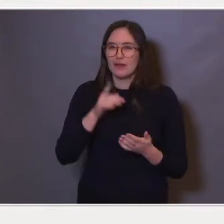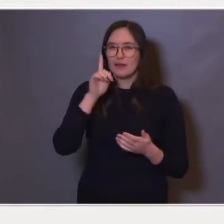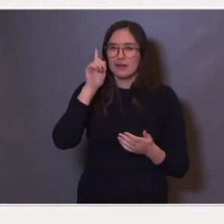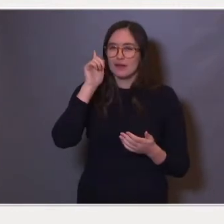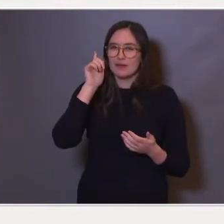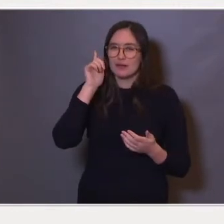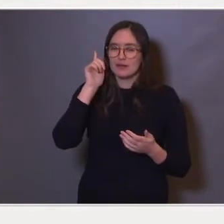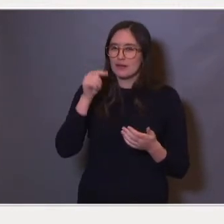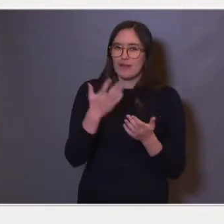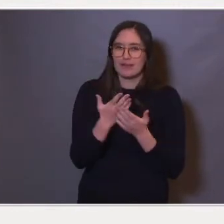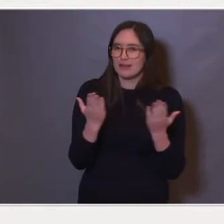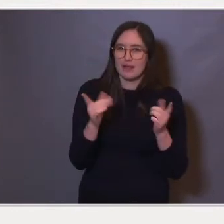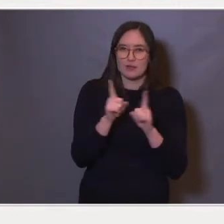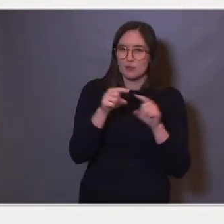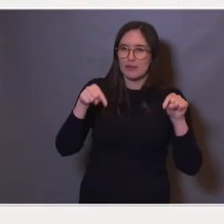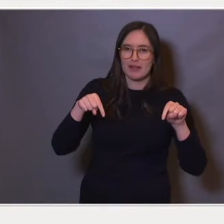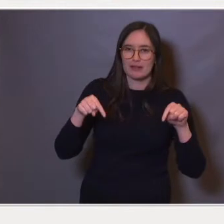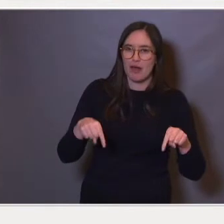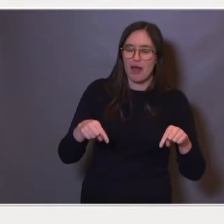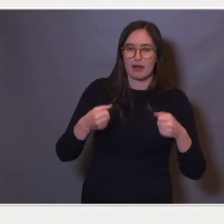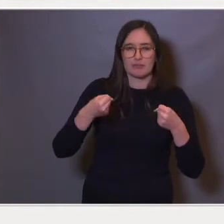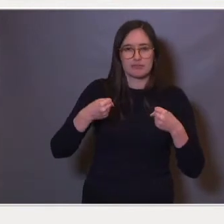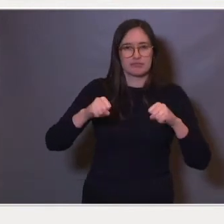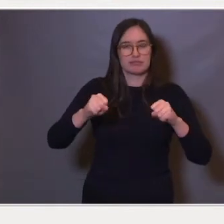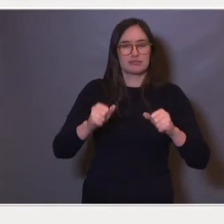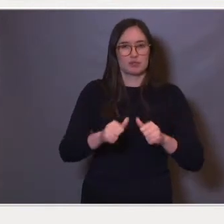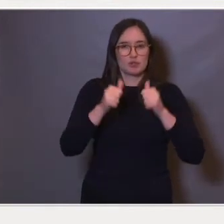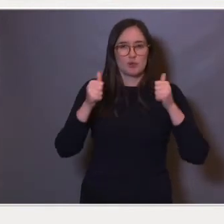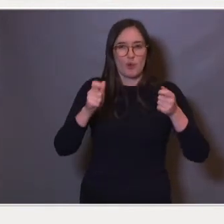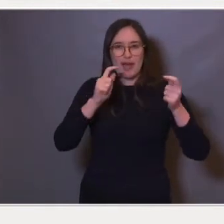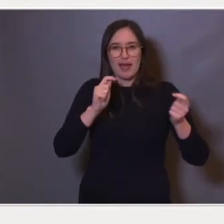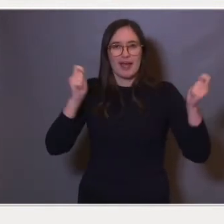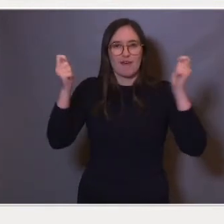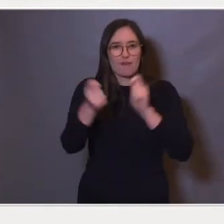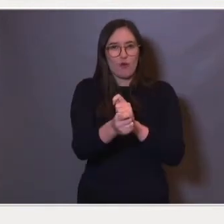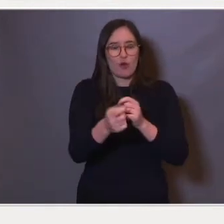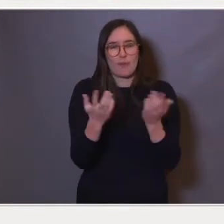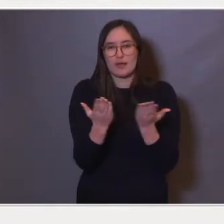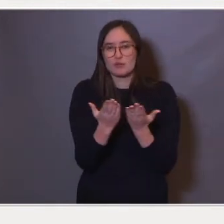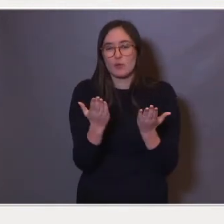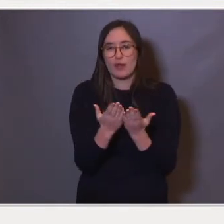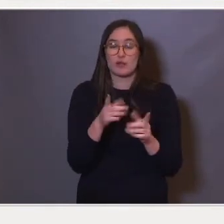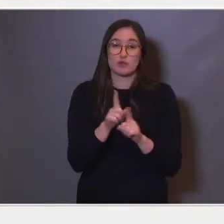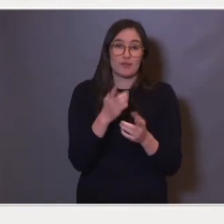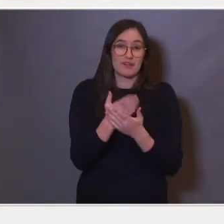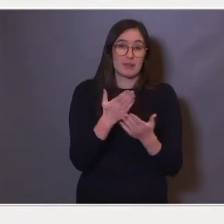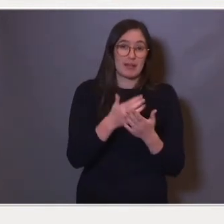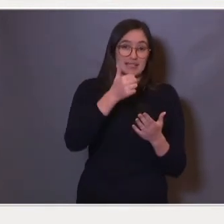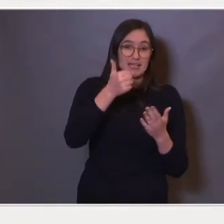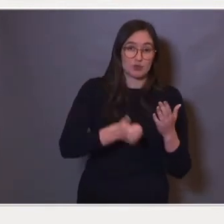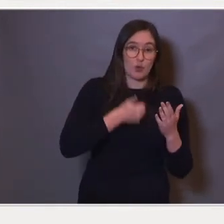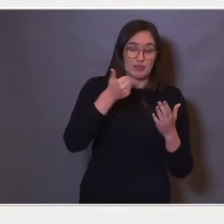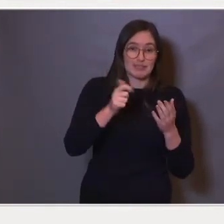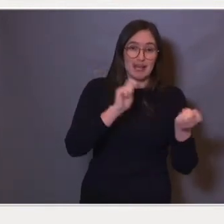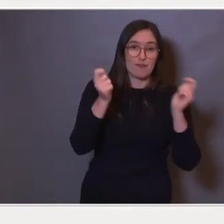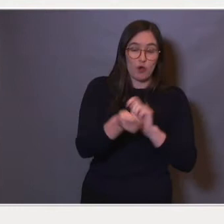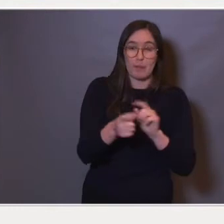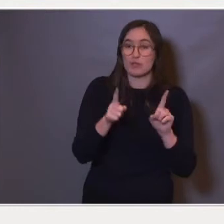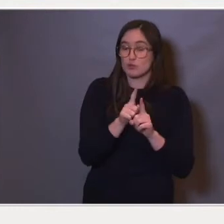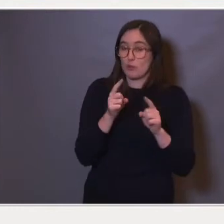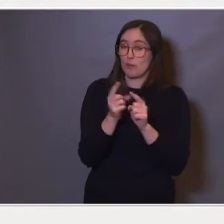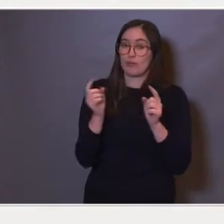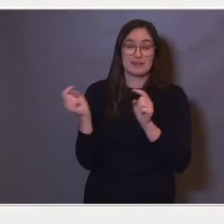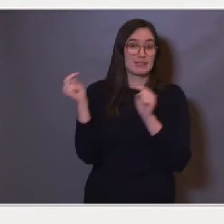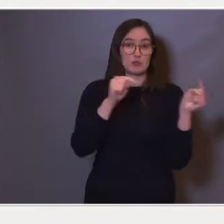som det er i dag, at man setter i verk store reformer i skolen, som for eksempel seksårsreformen, som er omstritt, som er